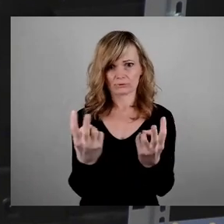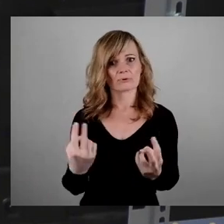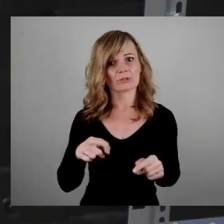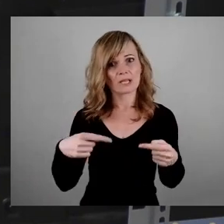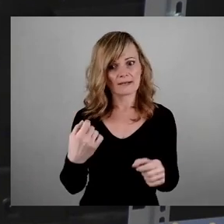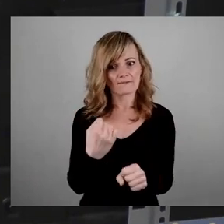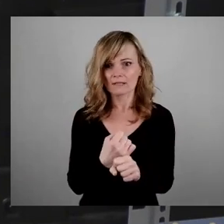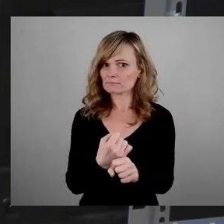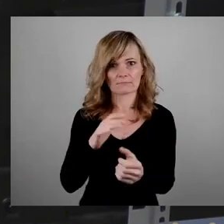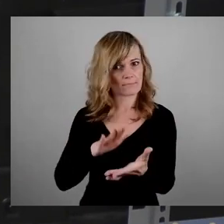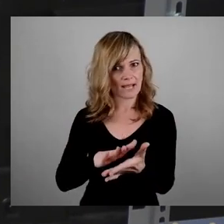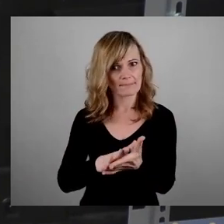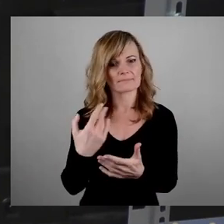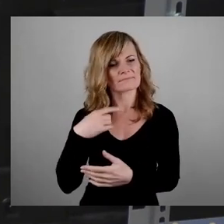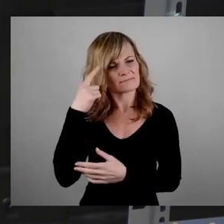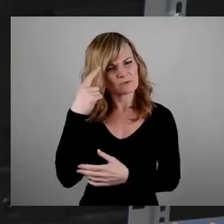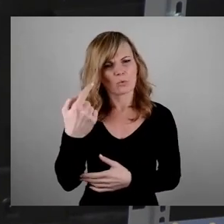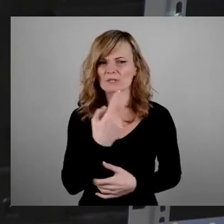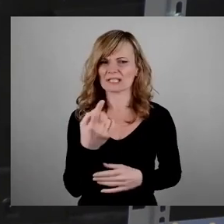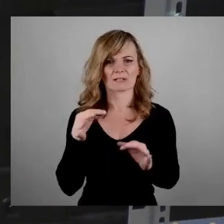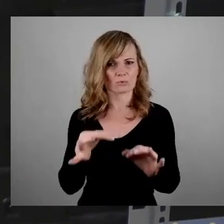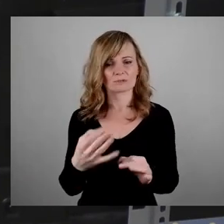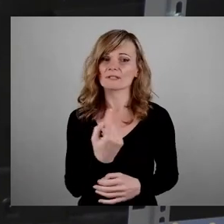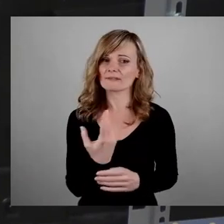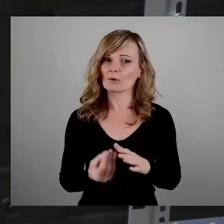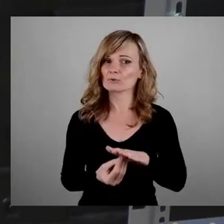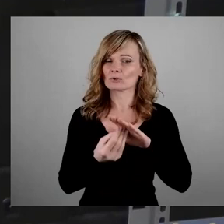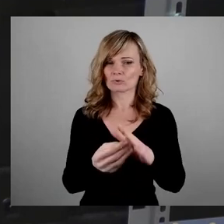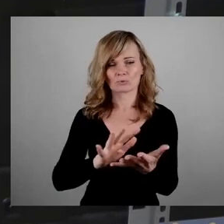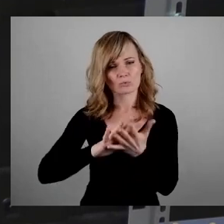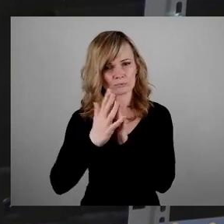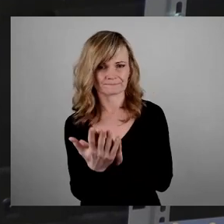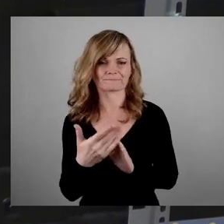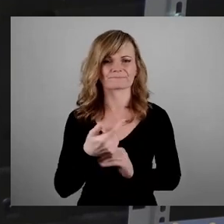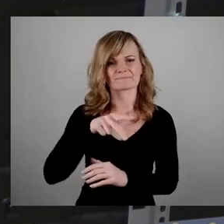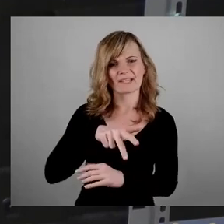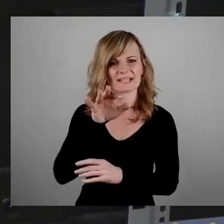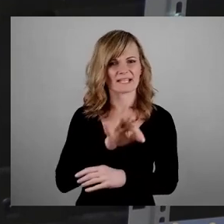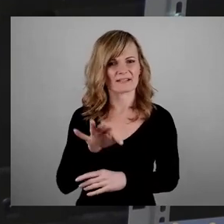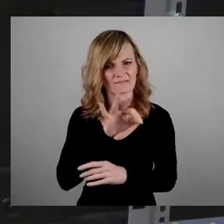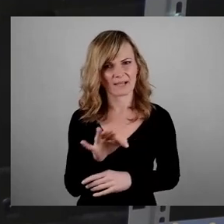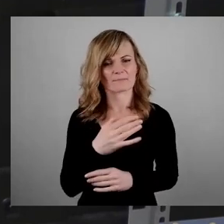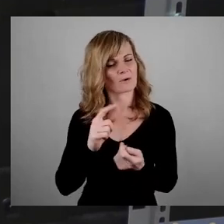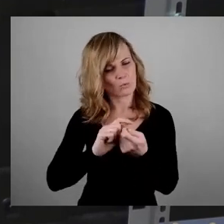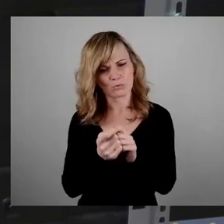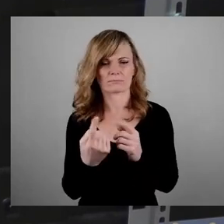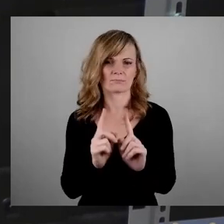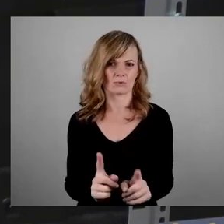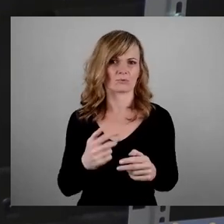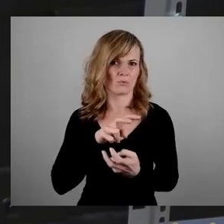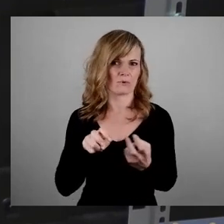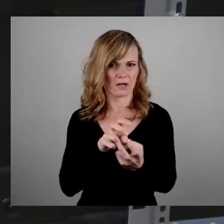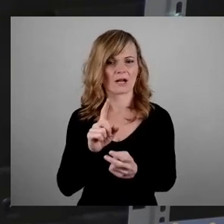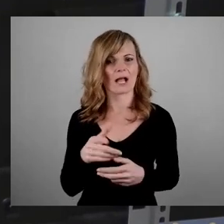prinzipiell eine Transformation des Umgangs Dresdens mit dem 13. Februar. Aber einem Weiter-so und einem